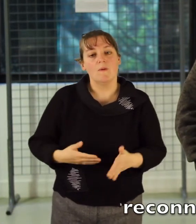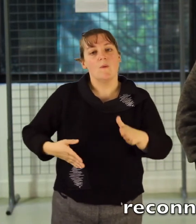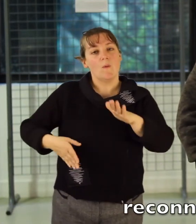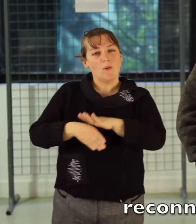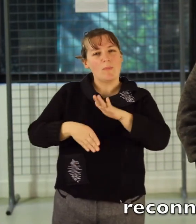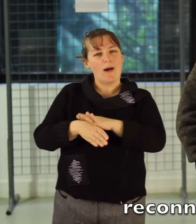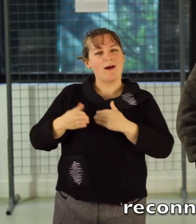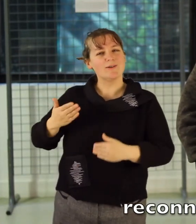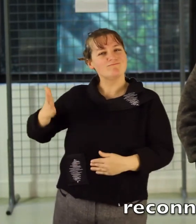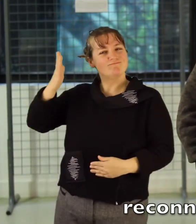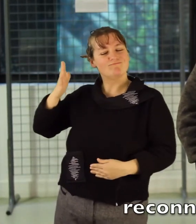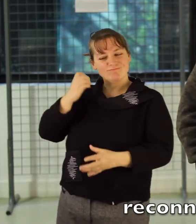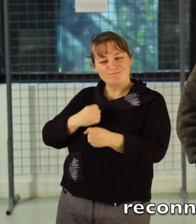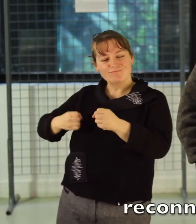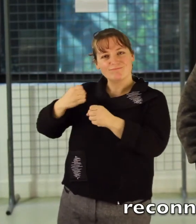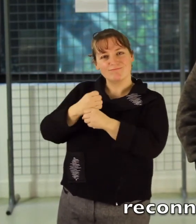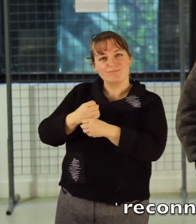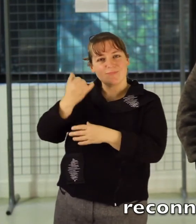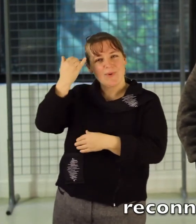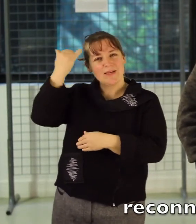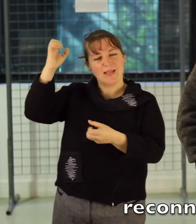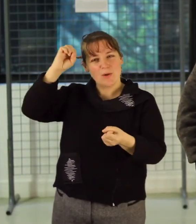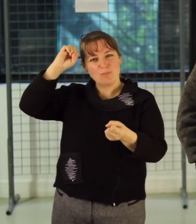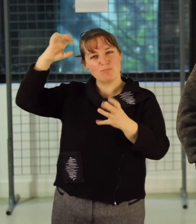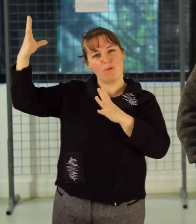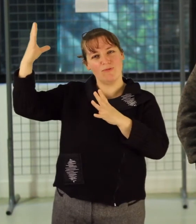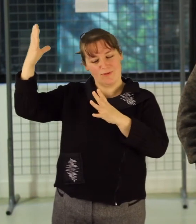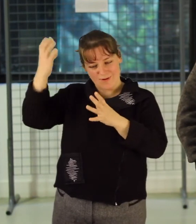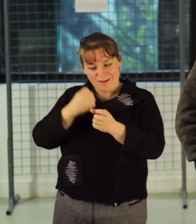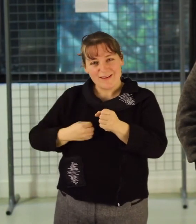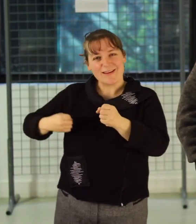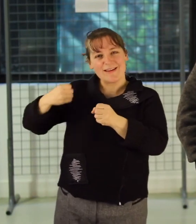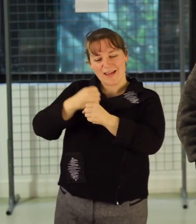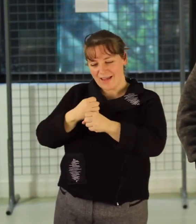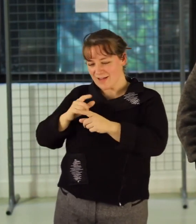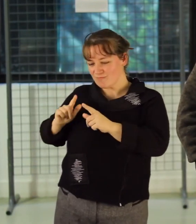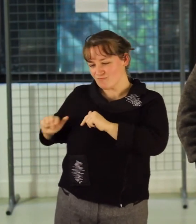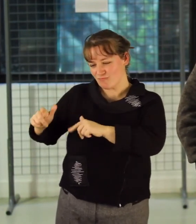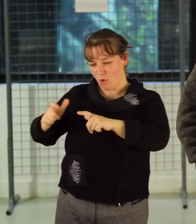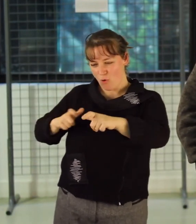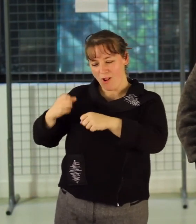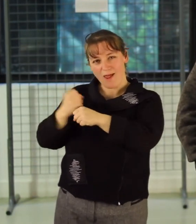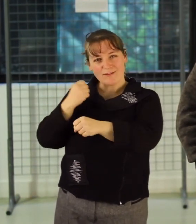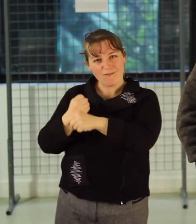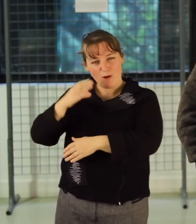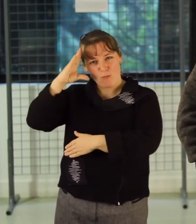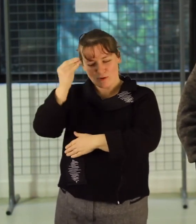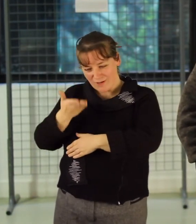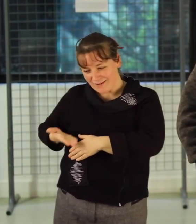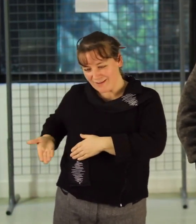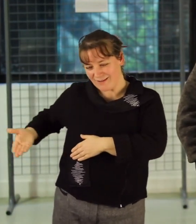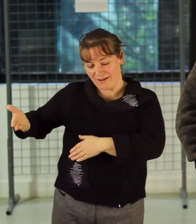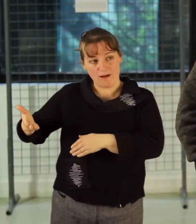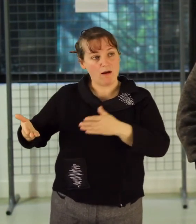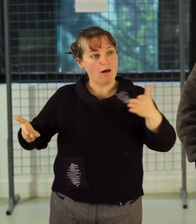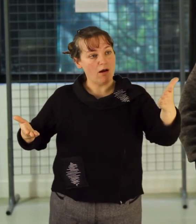que c'est la reconnaissance de la profession, c'est la reconnaissance de nos collègues donc sur l'originalité et la qualité de